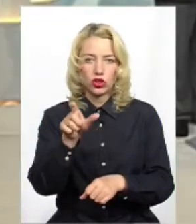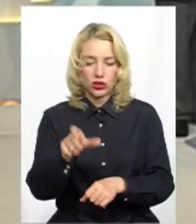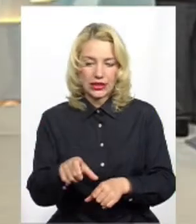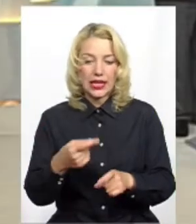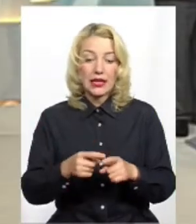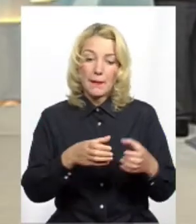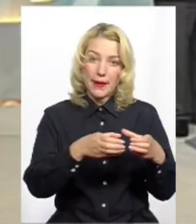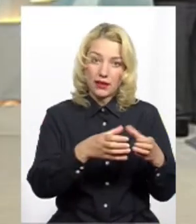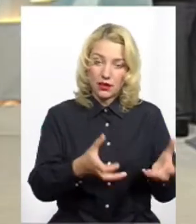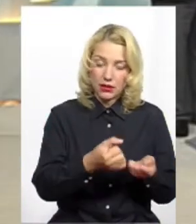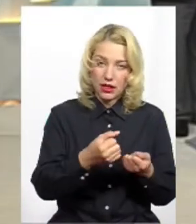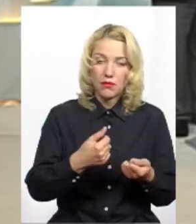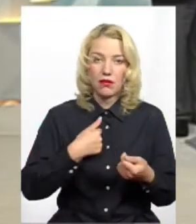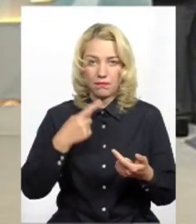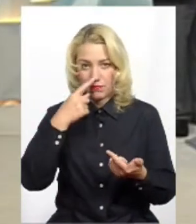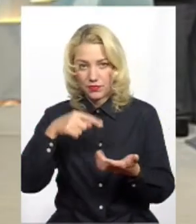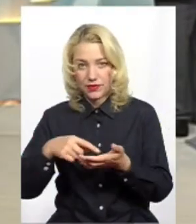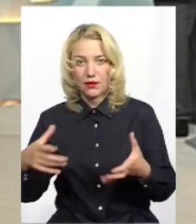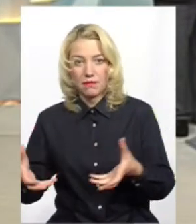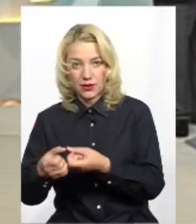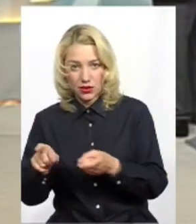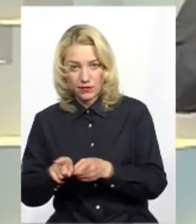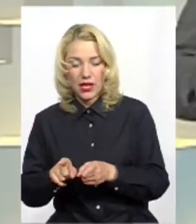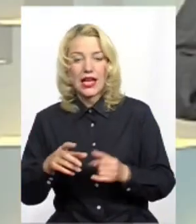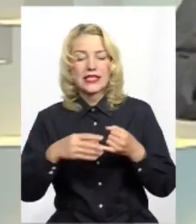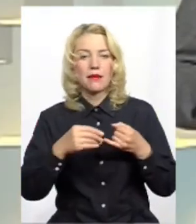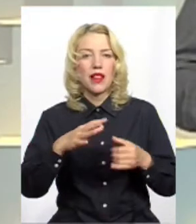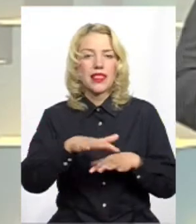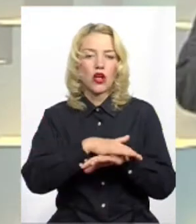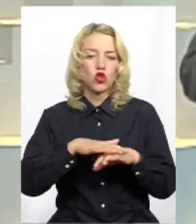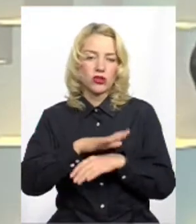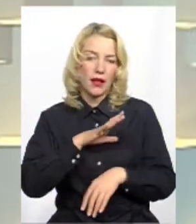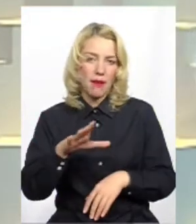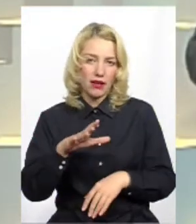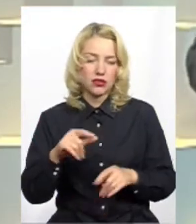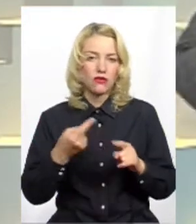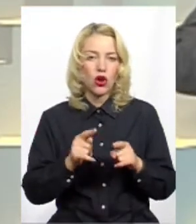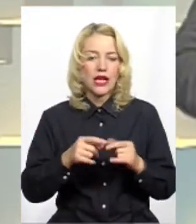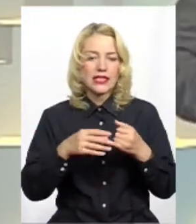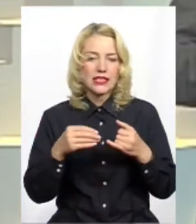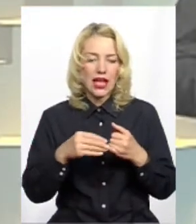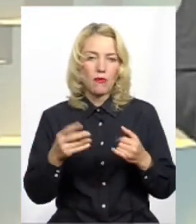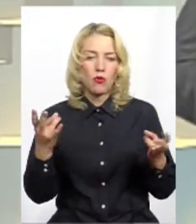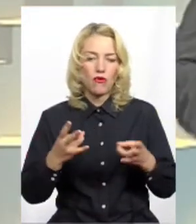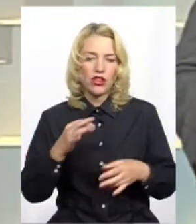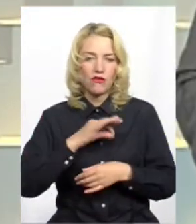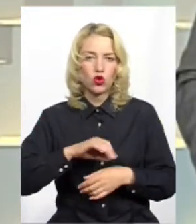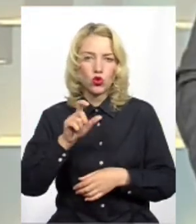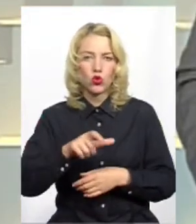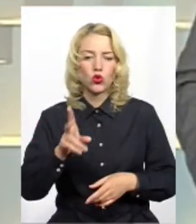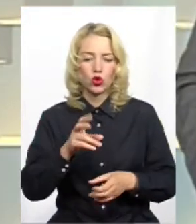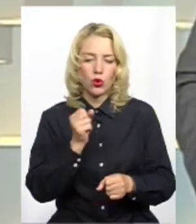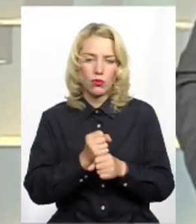підтримую. Щодо землі, дійсно, земля – національне багатство. Про що я маю мову? Землю повинні використовувати ті люди, які